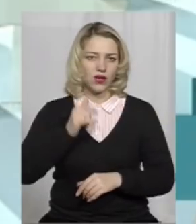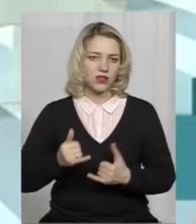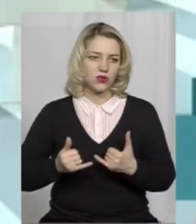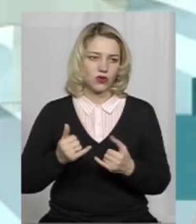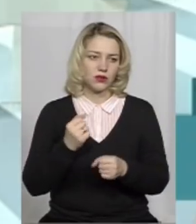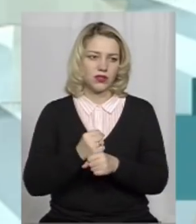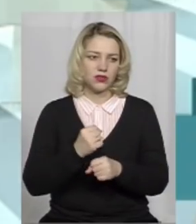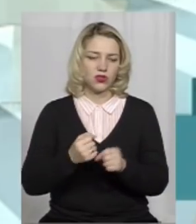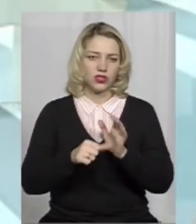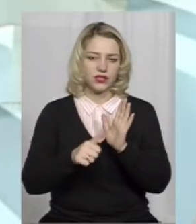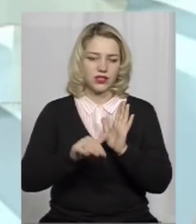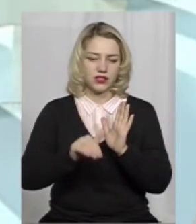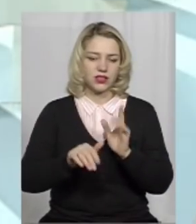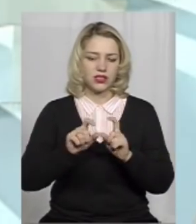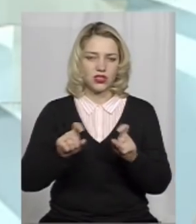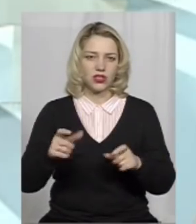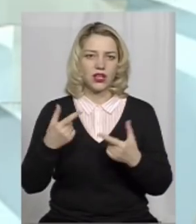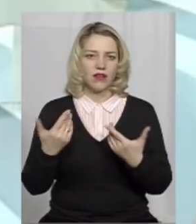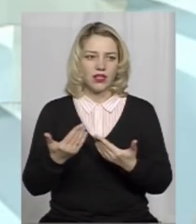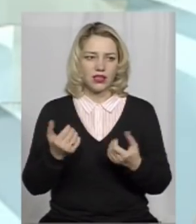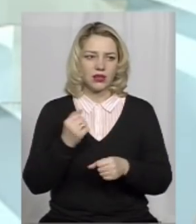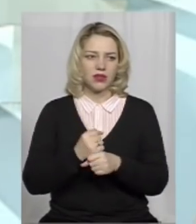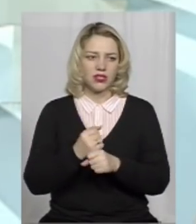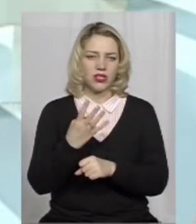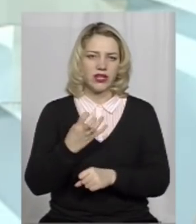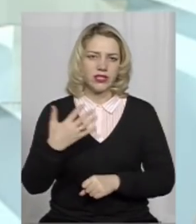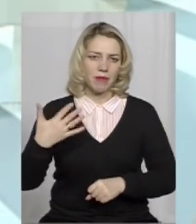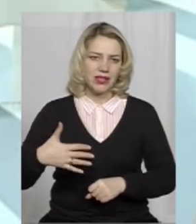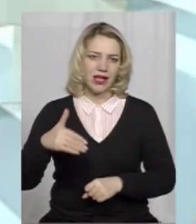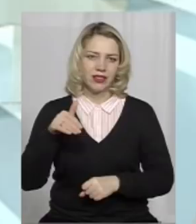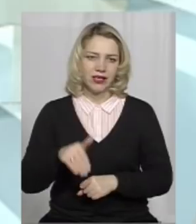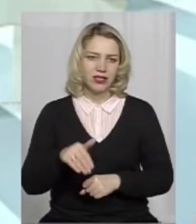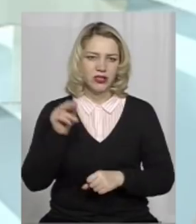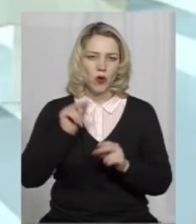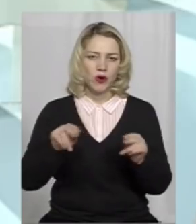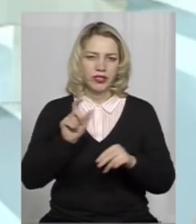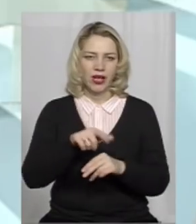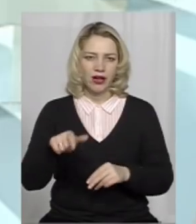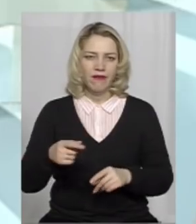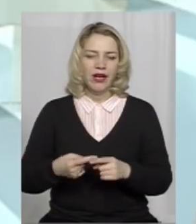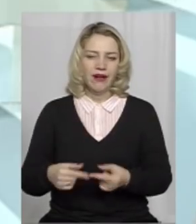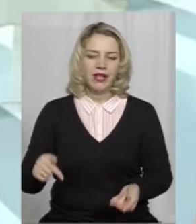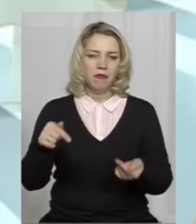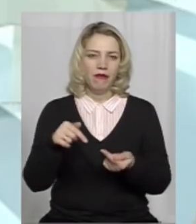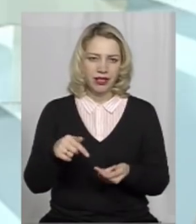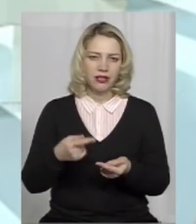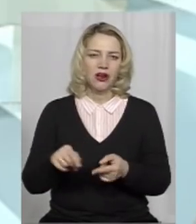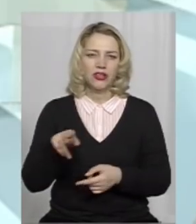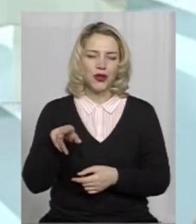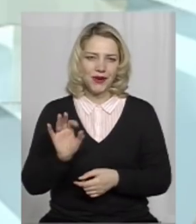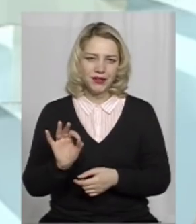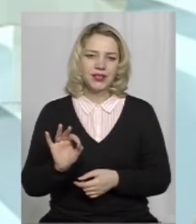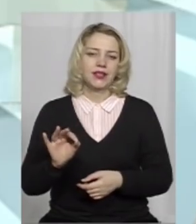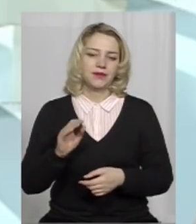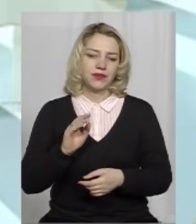сьогодні працює 16 тисяч шкіл, в яких працює 450 тисяч учителів. Відповідно до